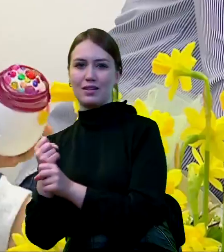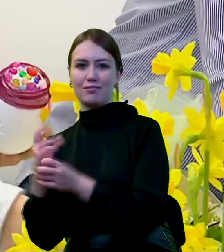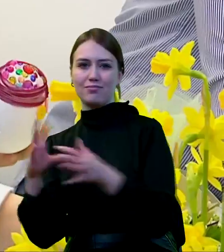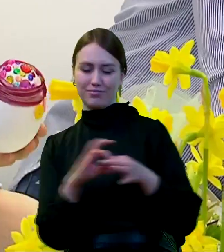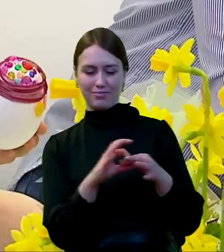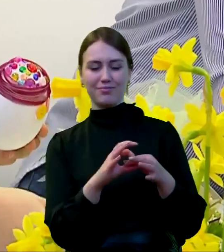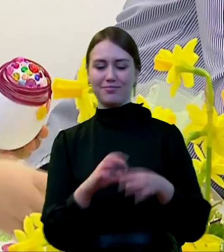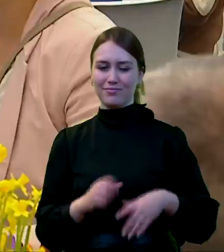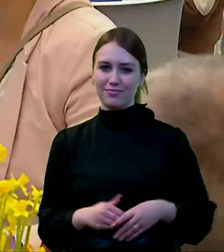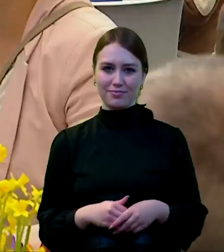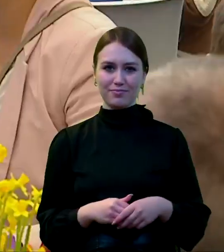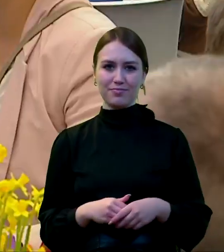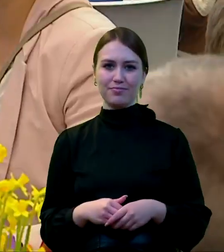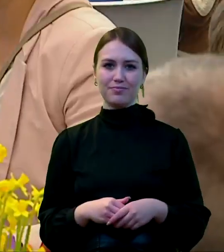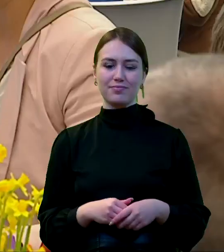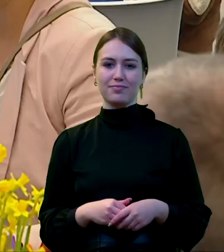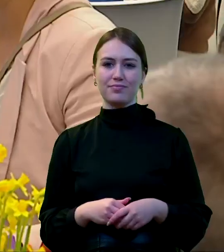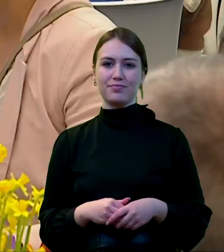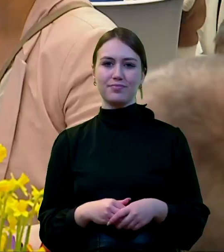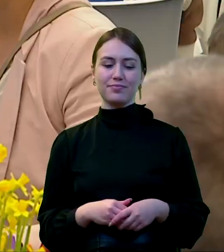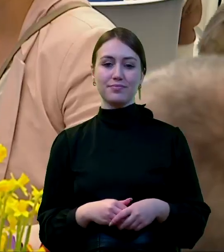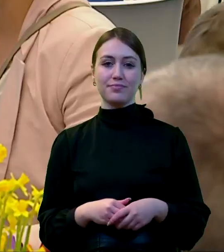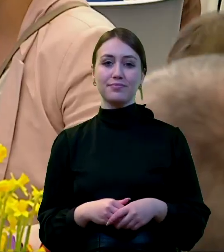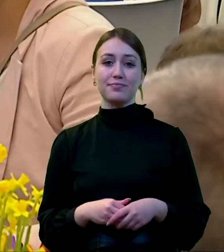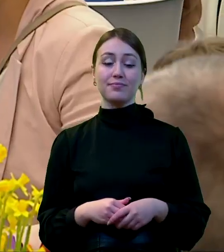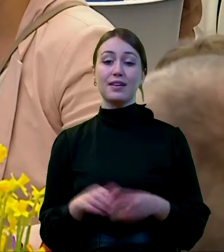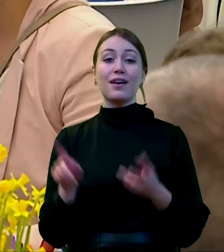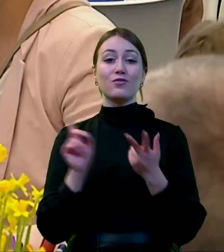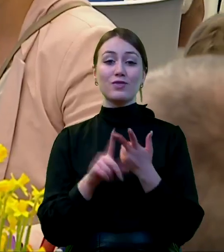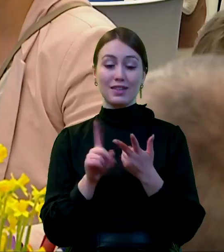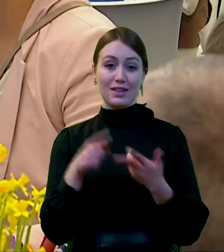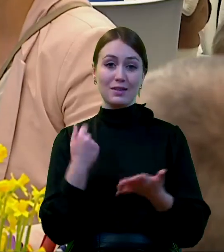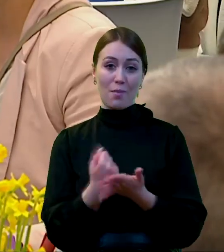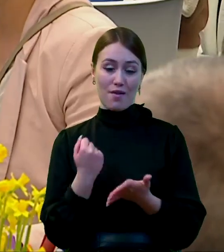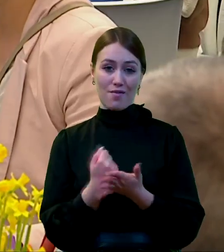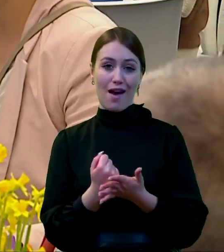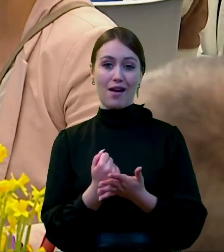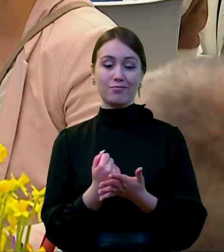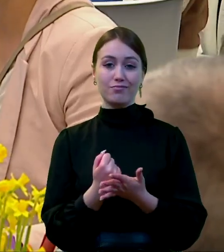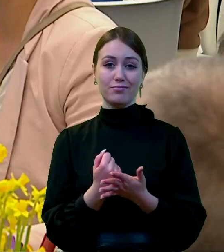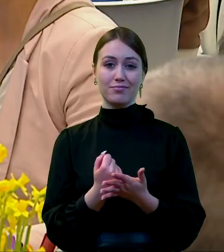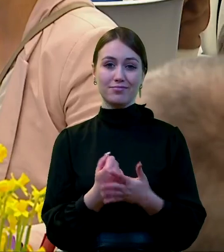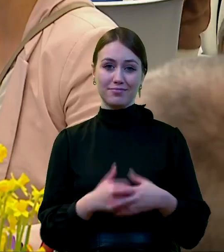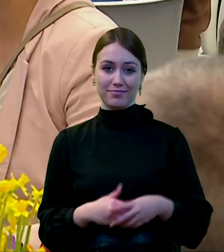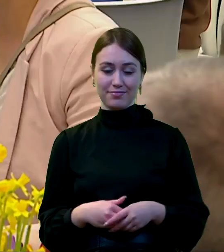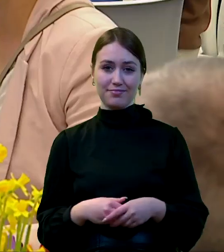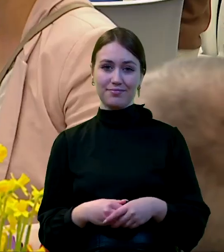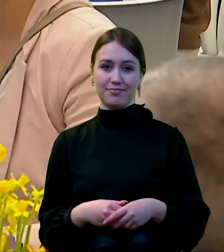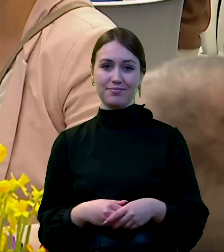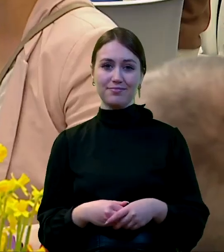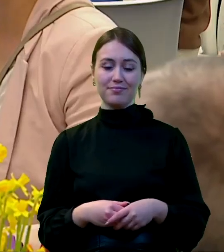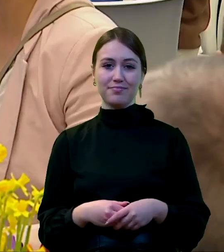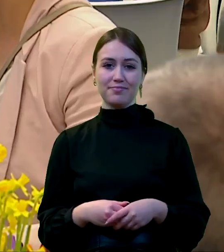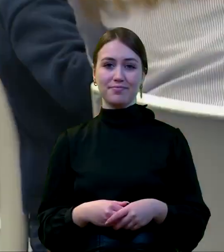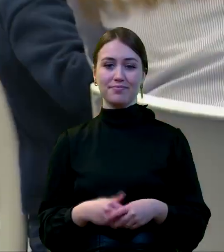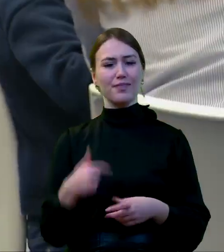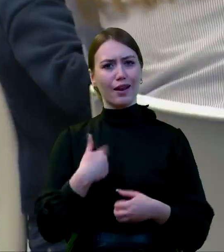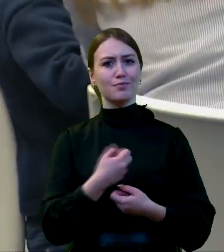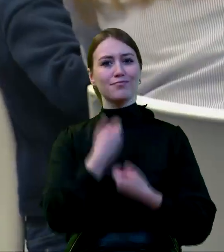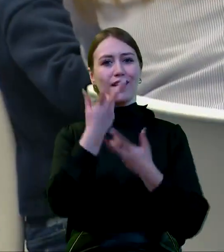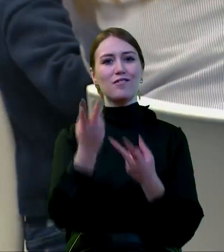również z tym światem zawodowym. I trzecia taka rzecz, o której myślę, to